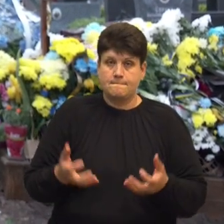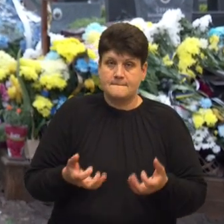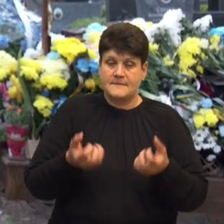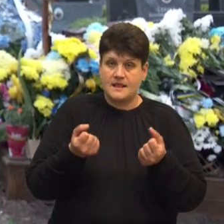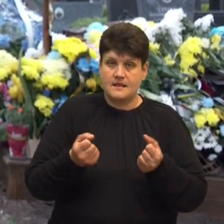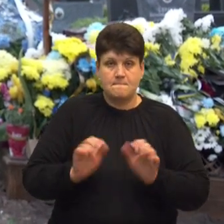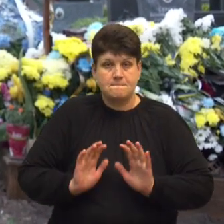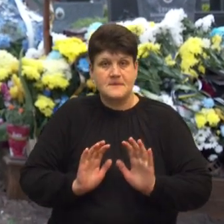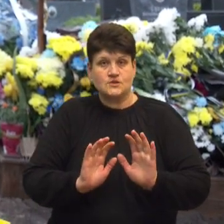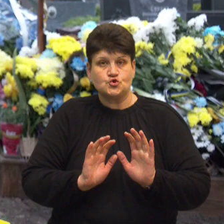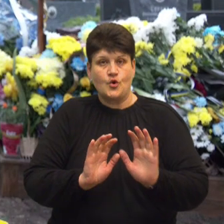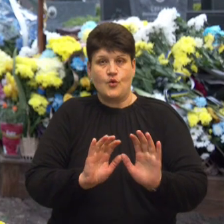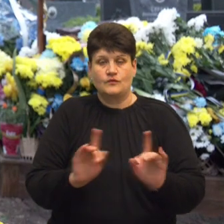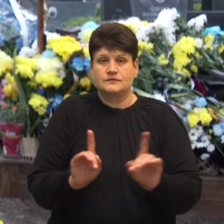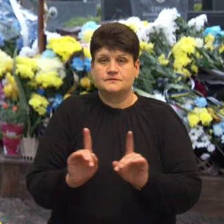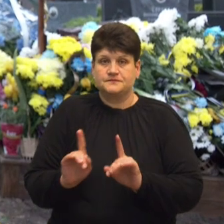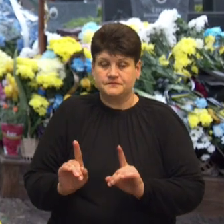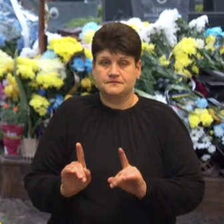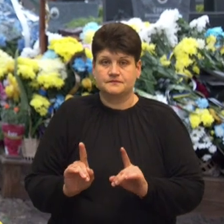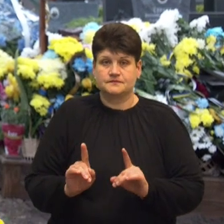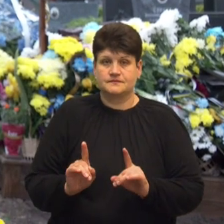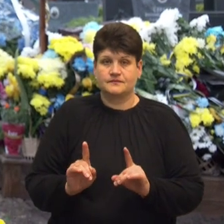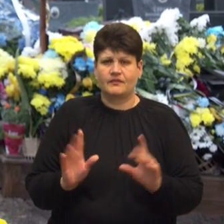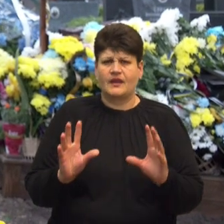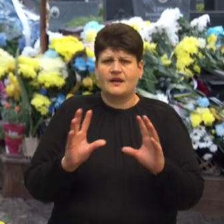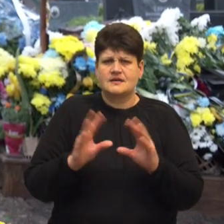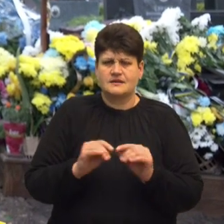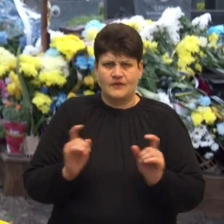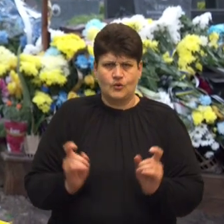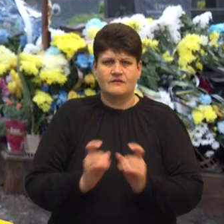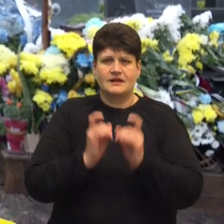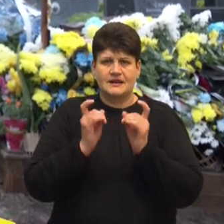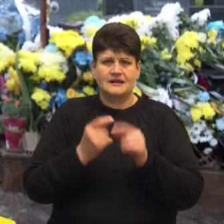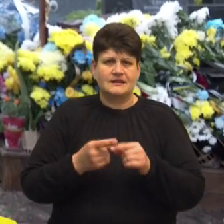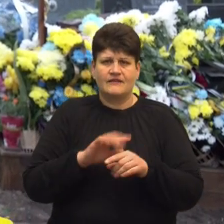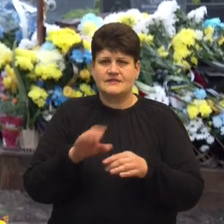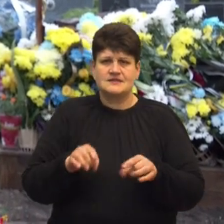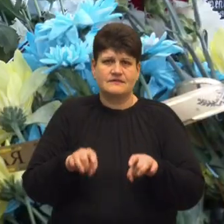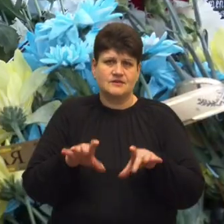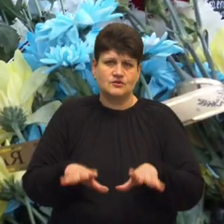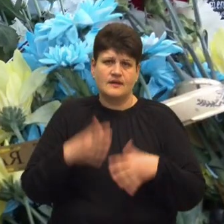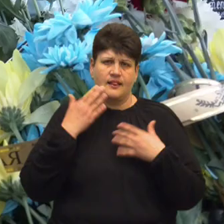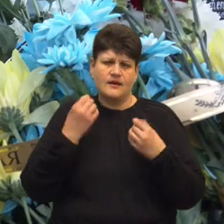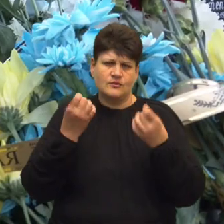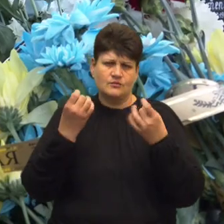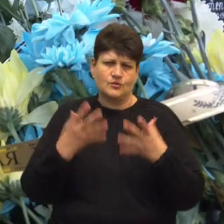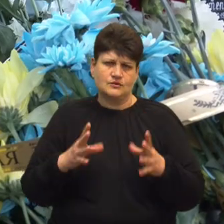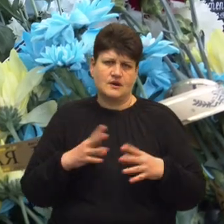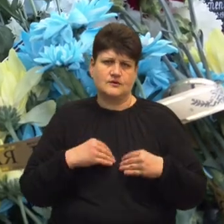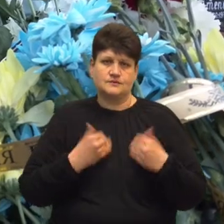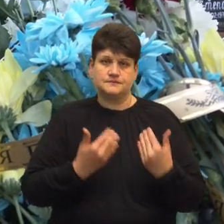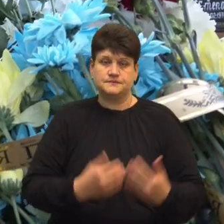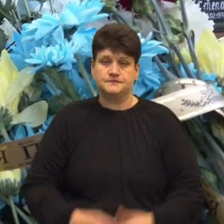підштовхував до чогось. Гасив всі конфлікти, все вирішувалось дуже просто і легко з ними. Богдана